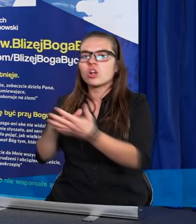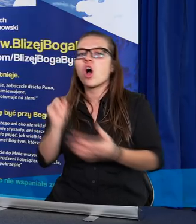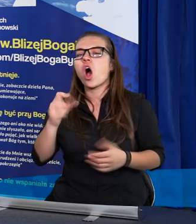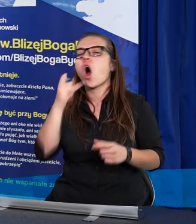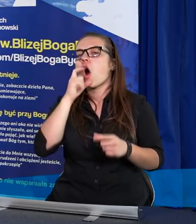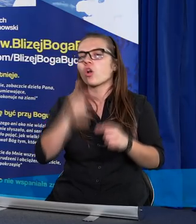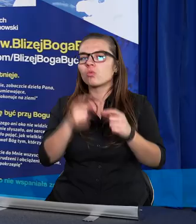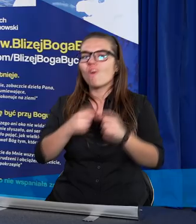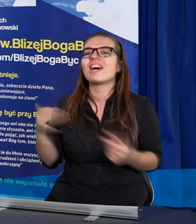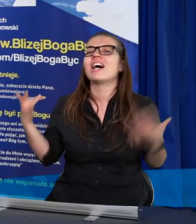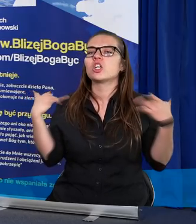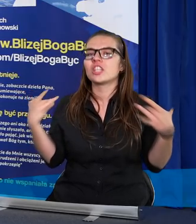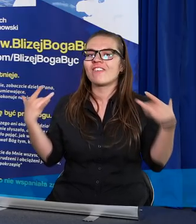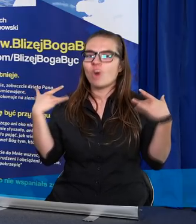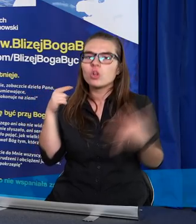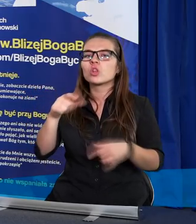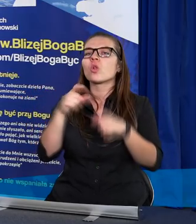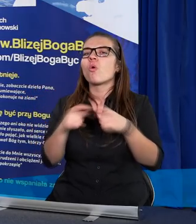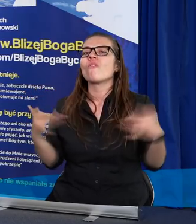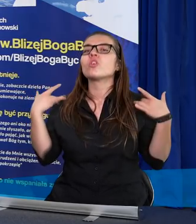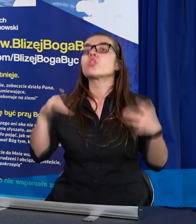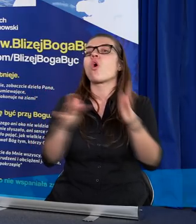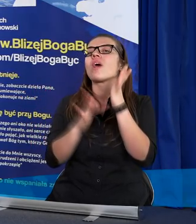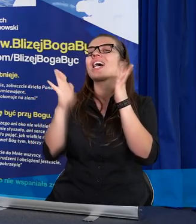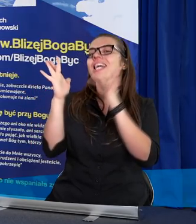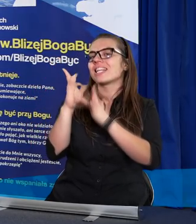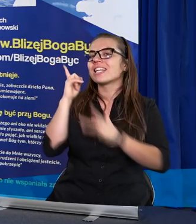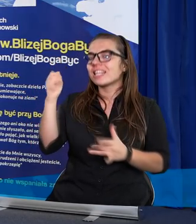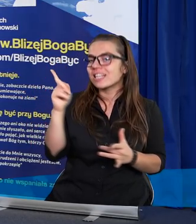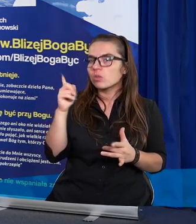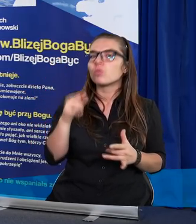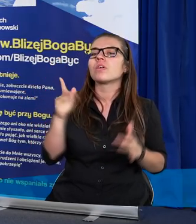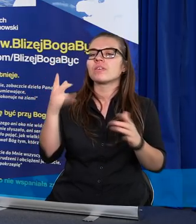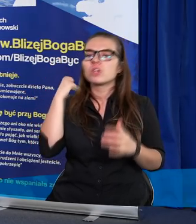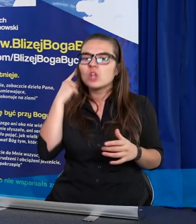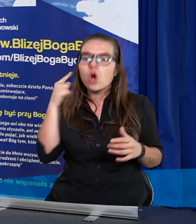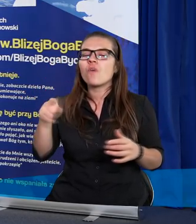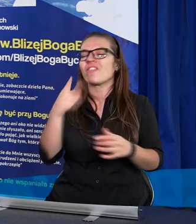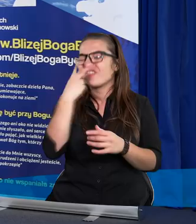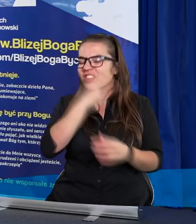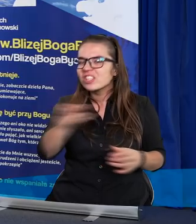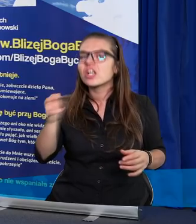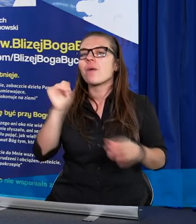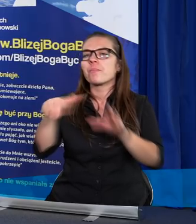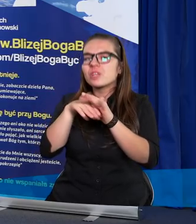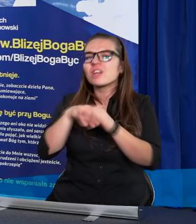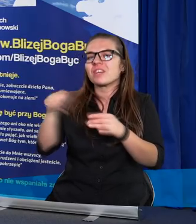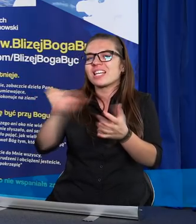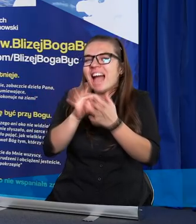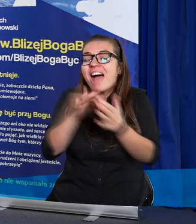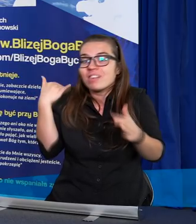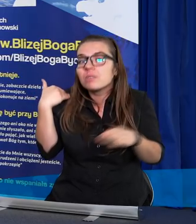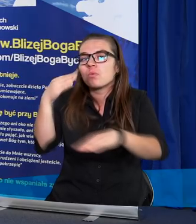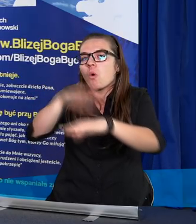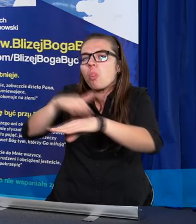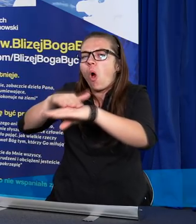słowie żywota. Oczywiście to słowo żywota to Chrystus. Jan słyszał o nim, Jan go widział, Jan z nim przebywał, Jan go nawet dotykał,